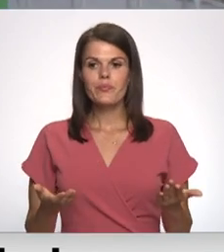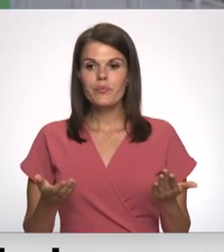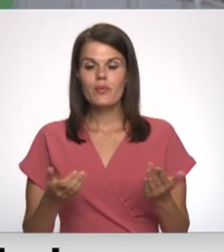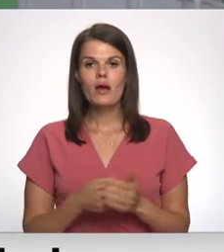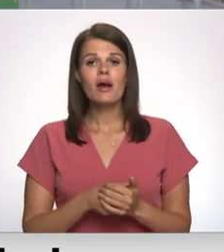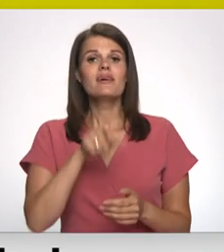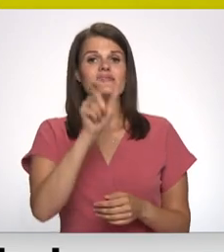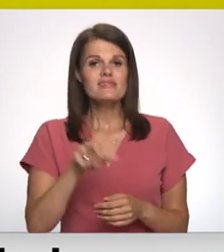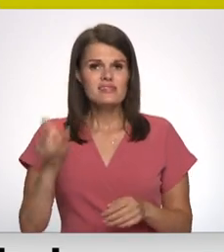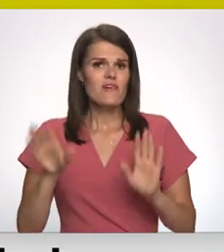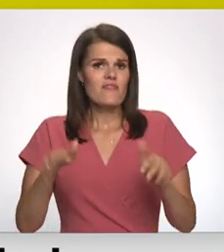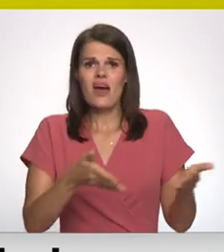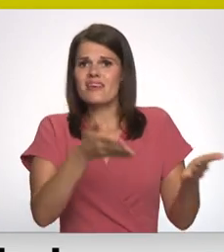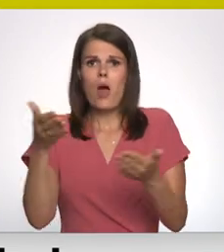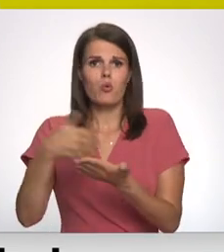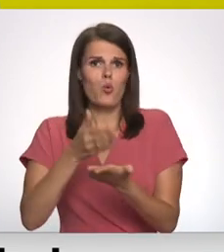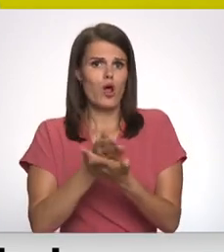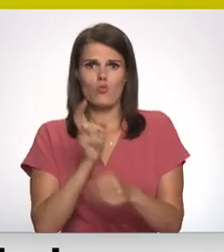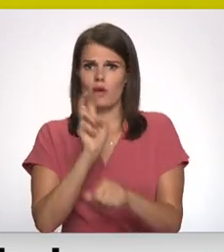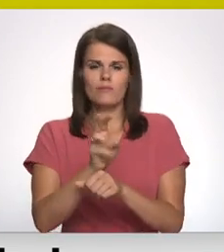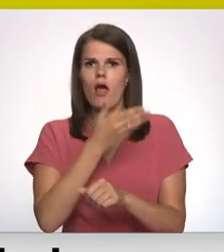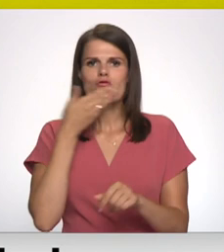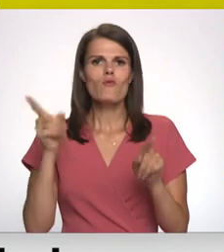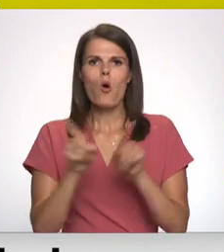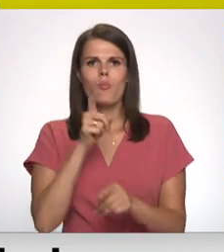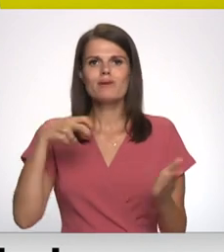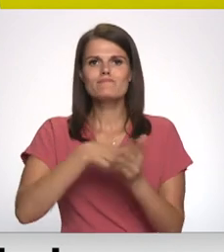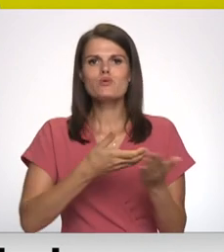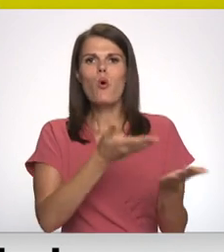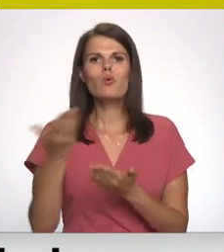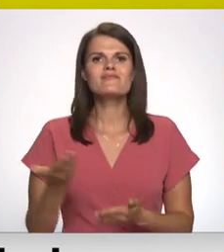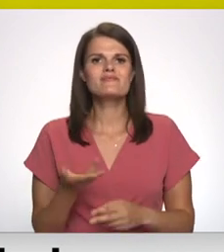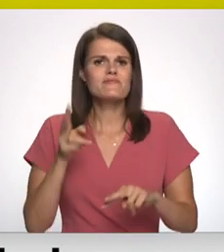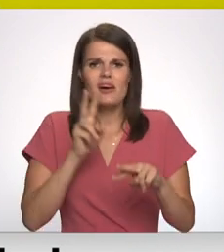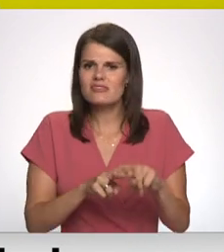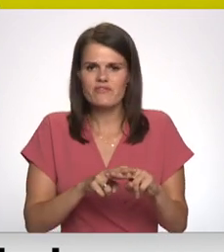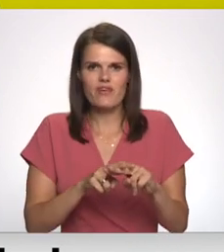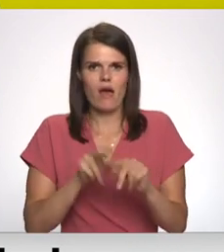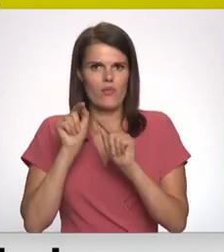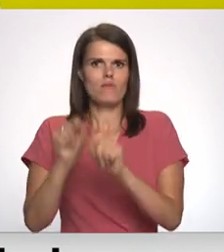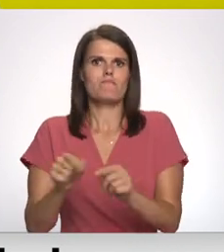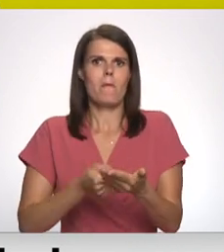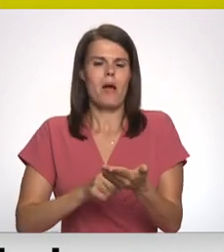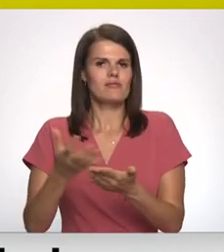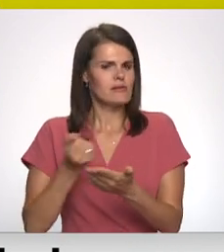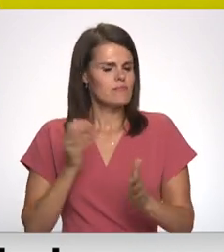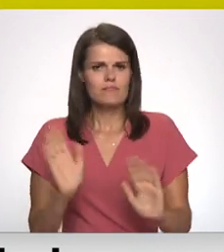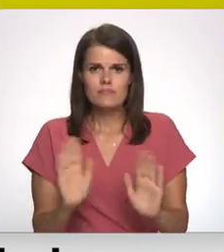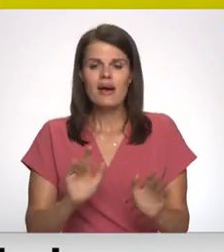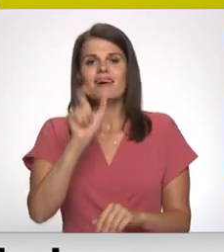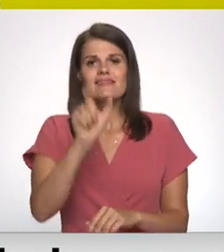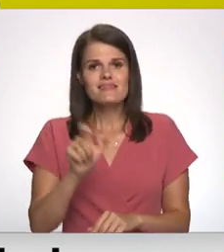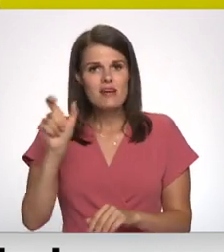Cilvēki var iet uz jebkuru nodaļu. Nav piesaistīts ne dzīvesvietē, ne kādā veidā savādākā. Tā kā cilvēks var